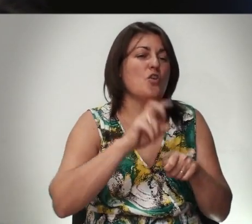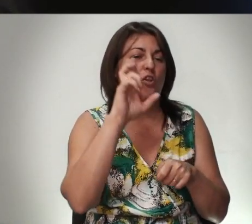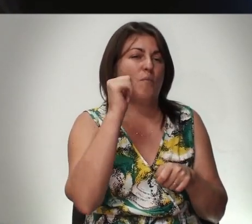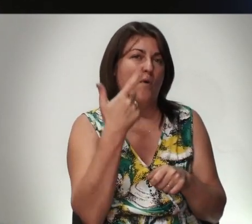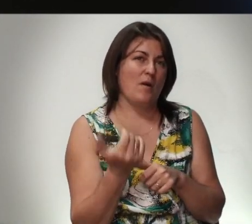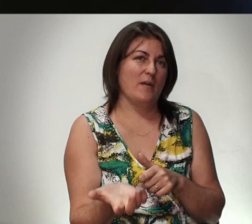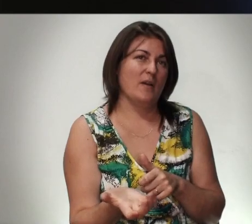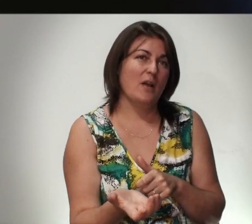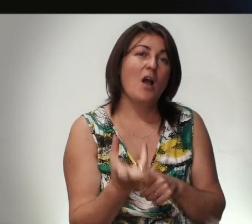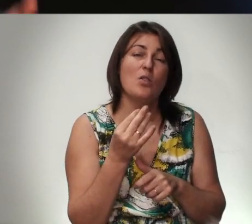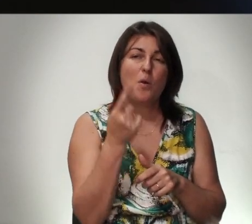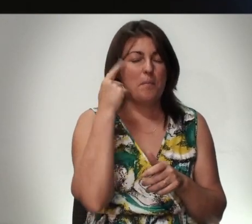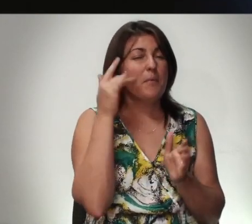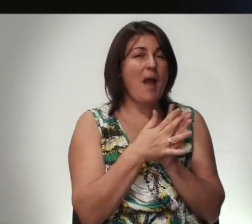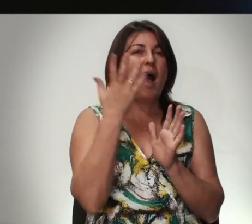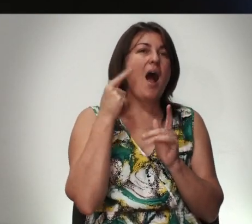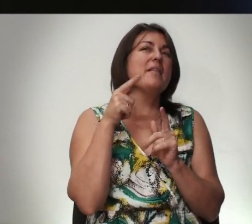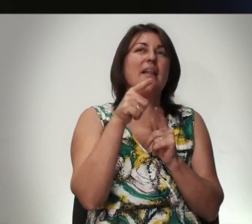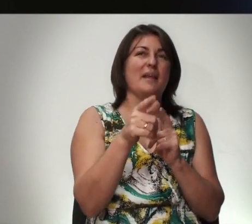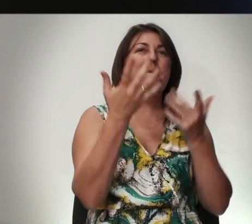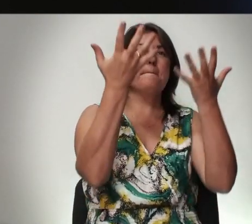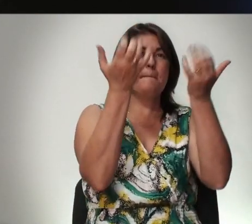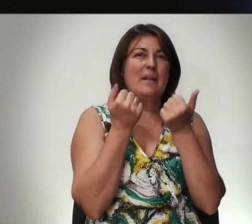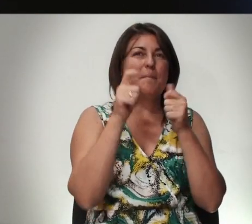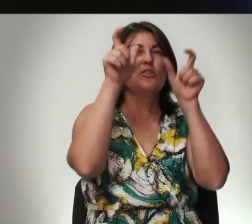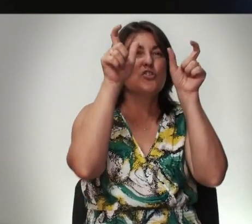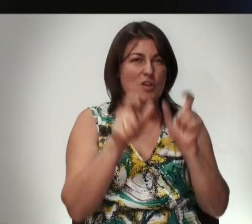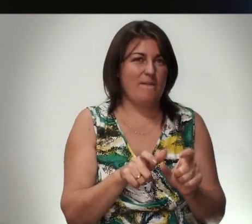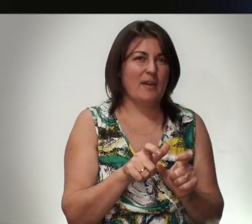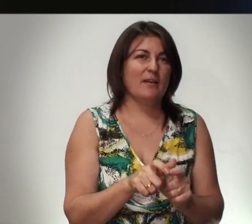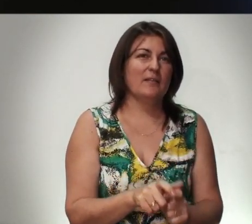Но Понимаешь Когда Ты Принимаешь Человека